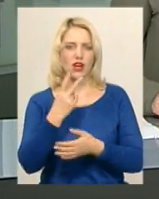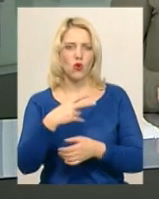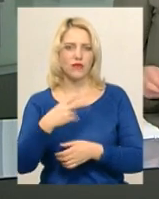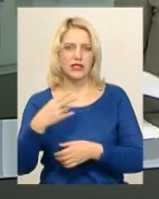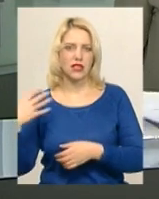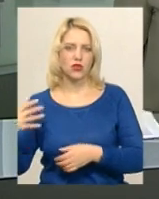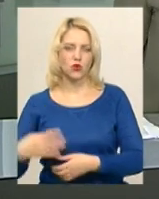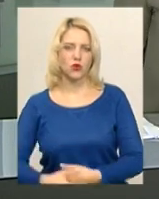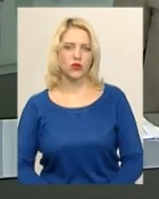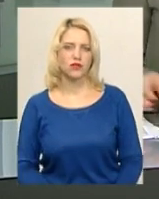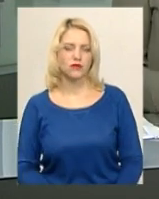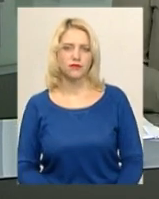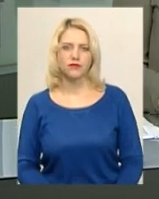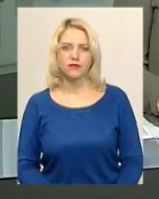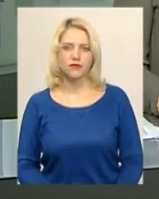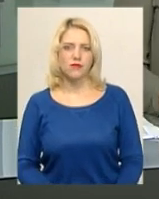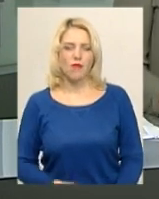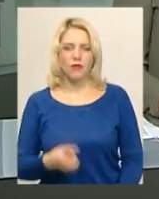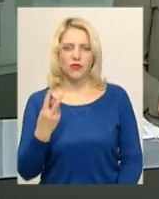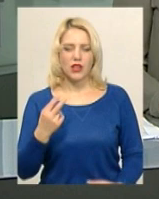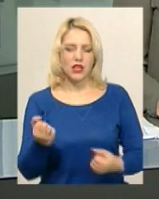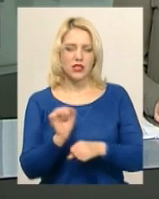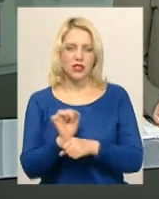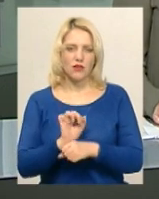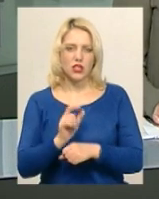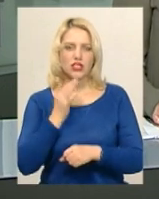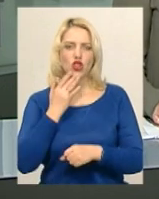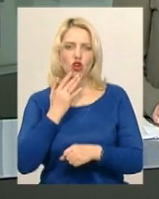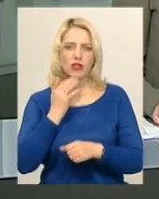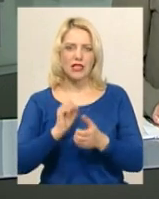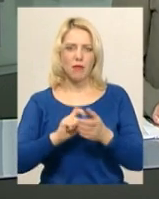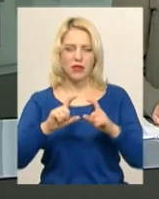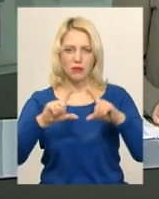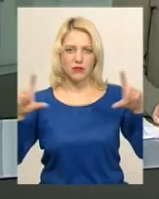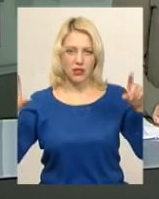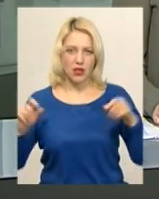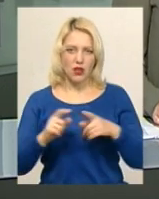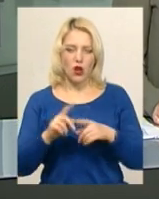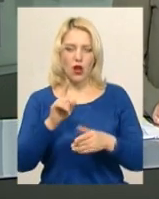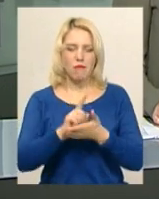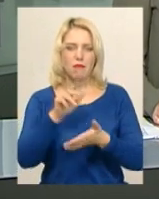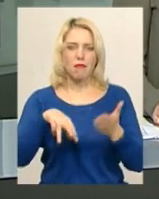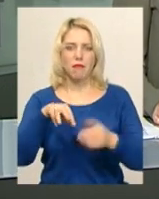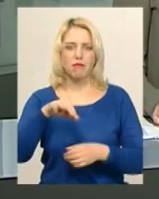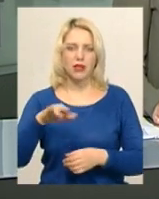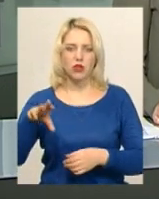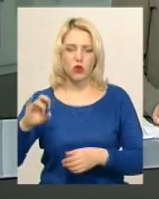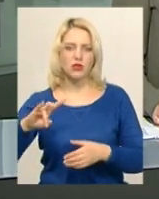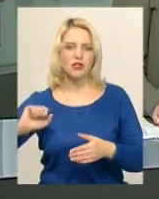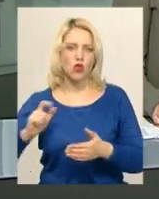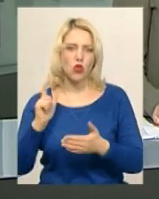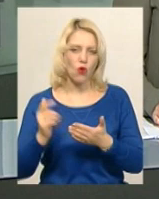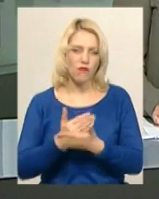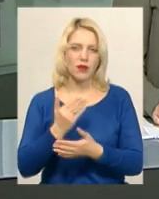.40. 12 автівок з іноземною реєстрацією розмитнили у Хмельницькій області за новими правилами.